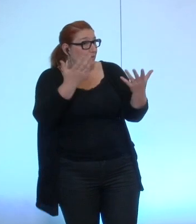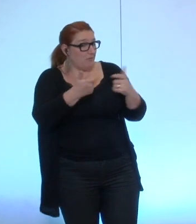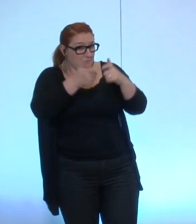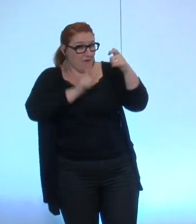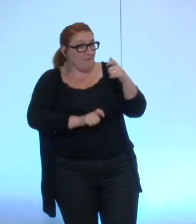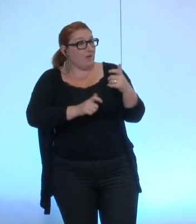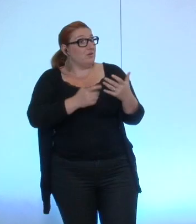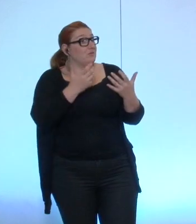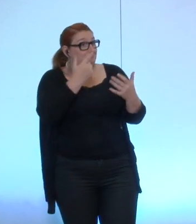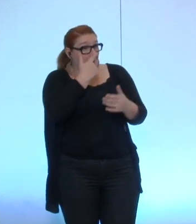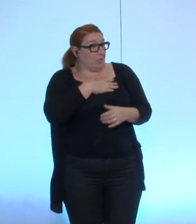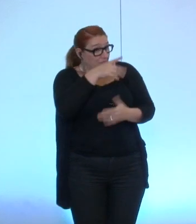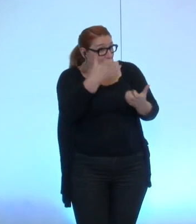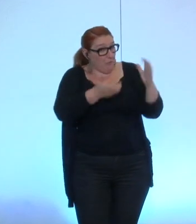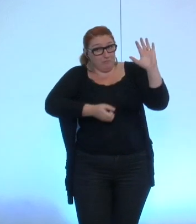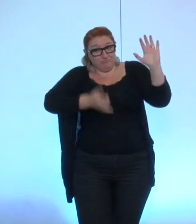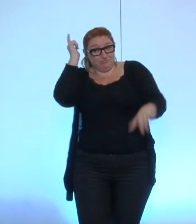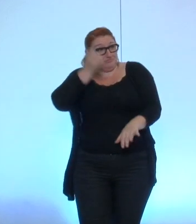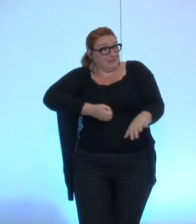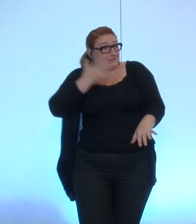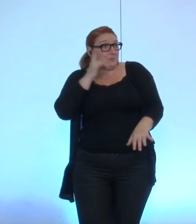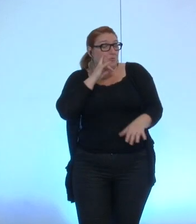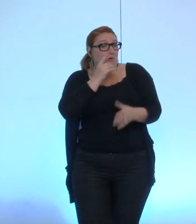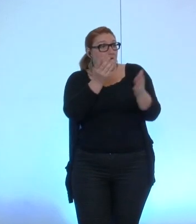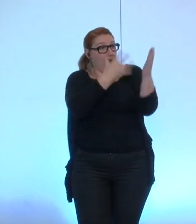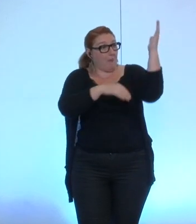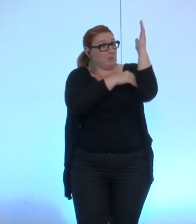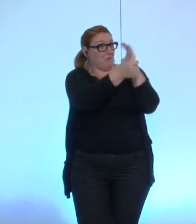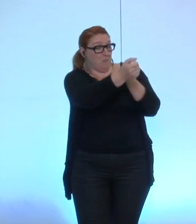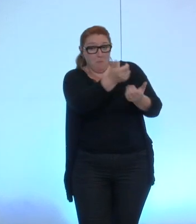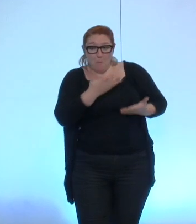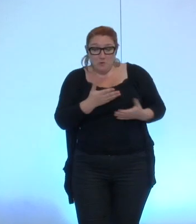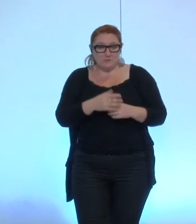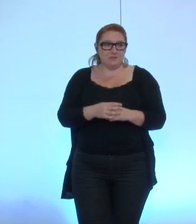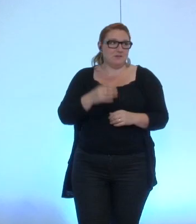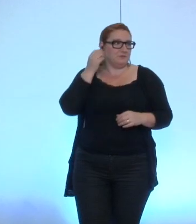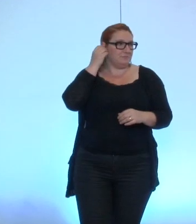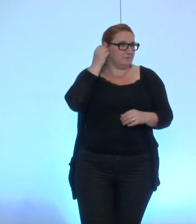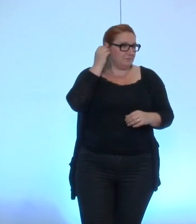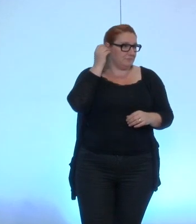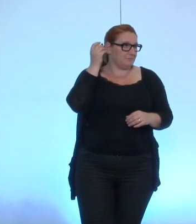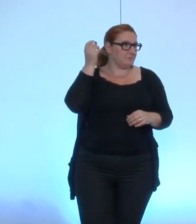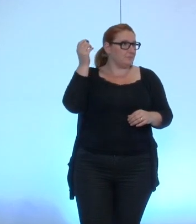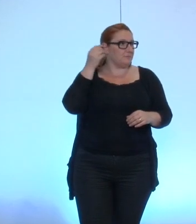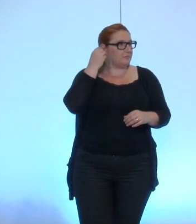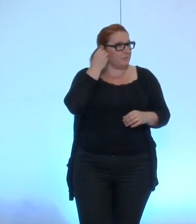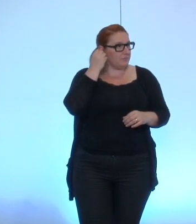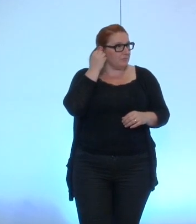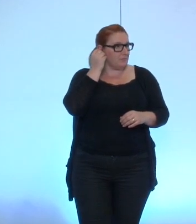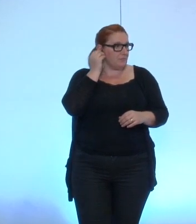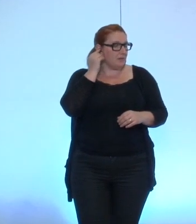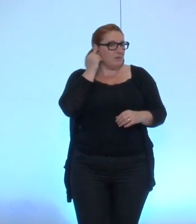'imagine que vous demandez la parole effectivement puisqu'il s'agit de l'amendement que vous proposez pour que conformément à la charte